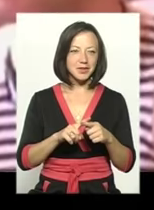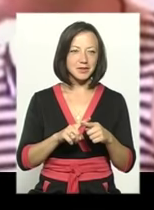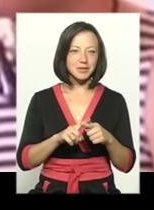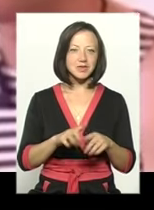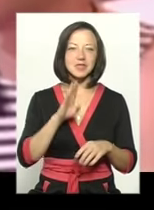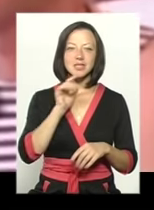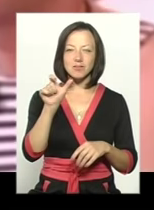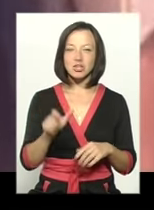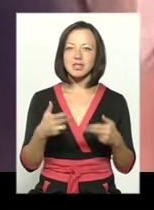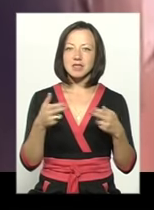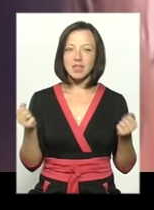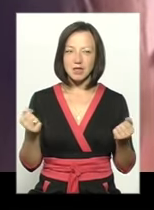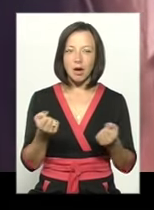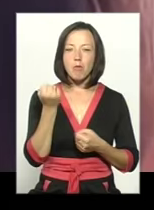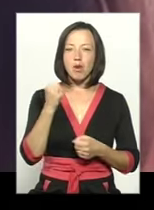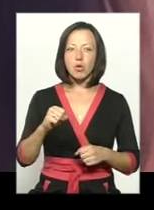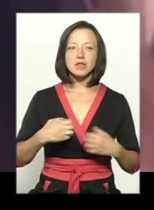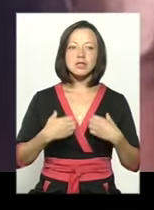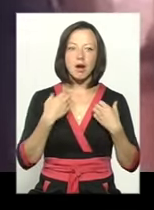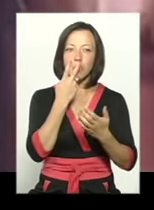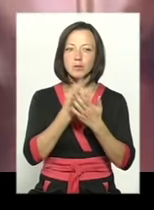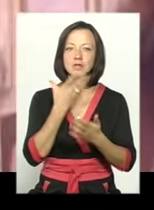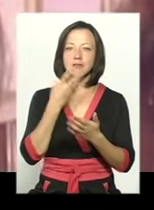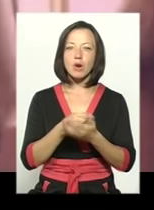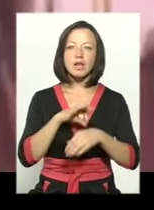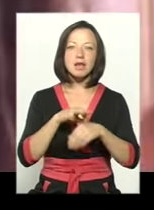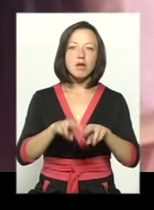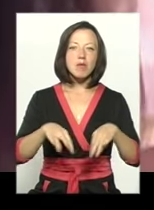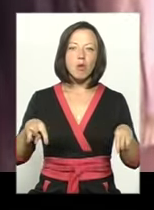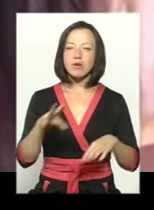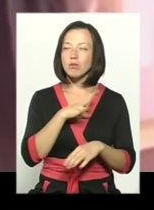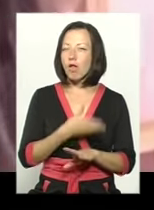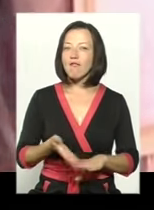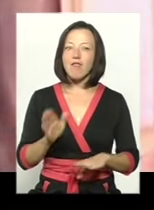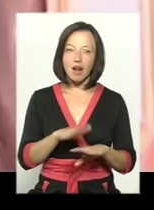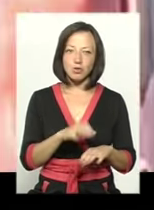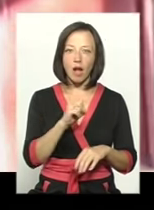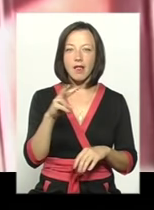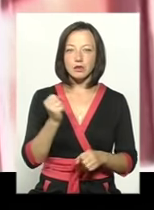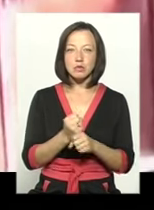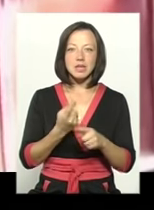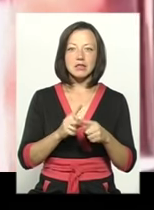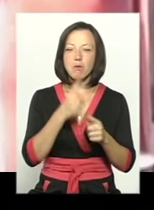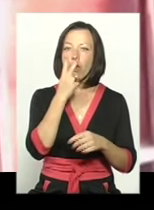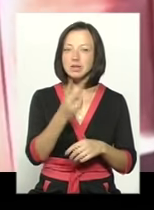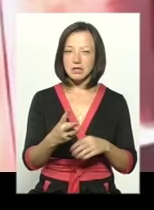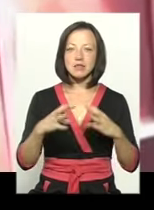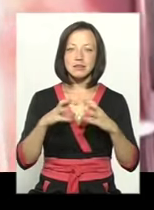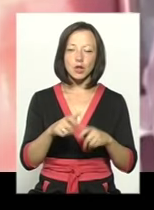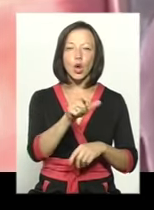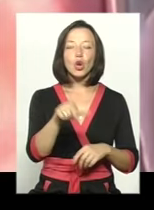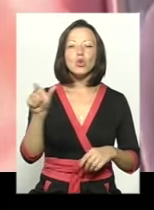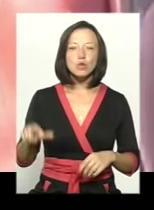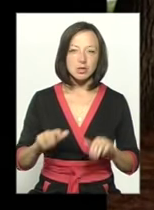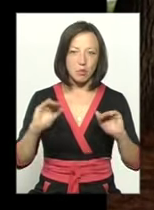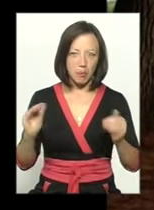Дівчина зізнається, перебороти страх і продемонструвати своє тіло мільйонам було вкрай важко. Але зробила це, щоб показати світові. Люди з